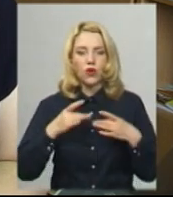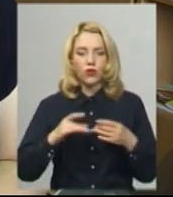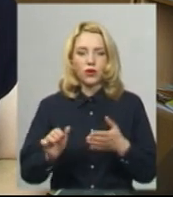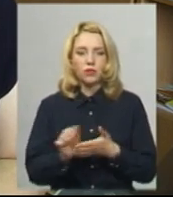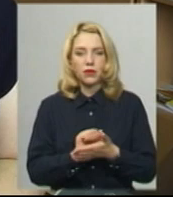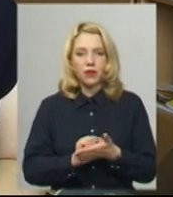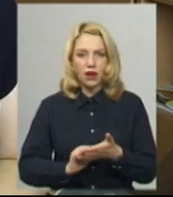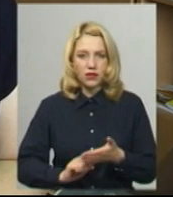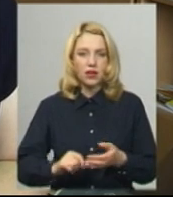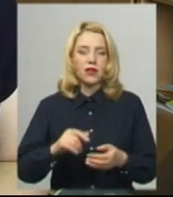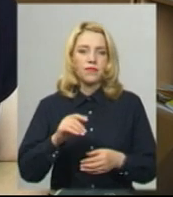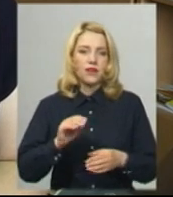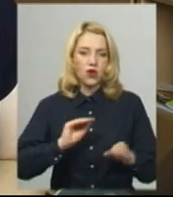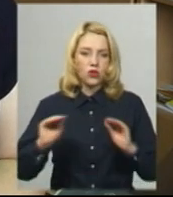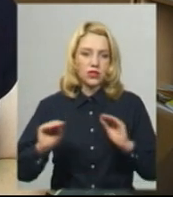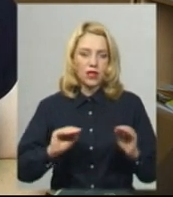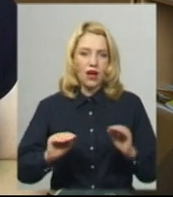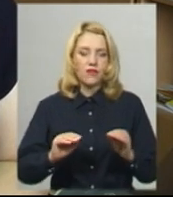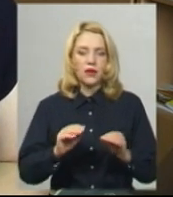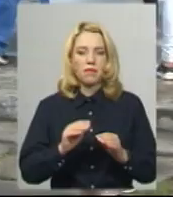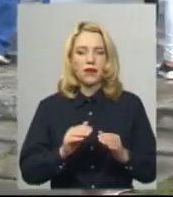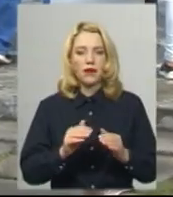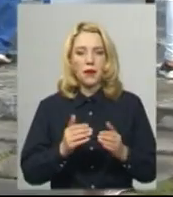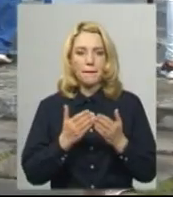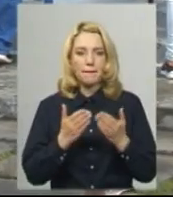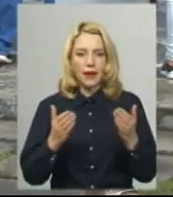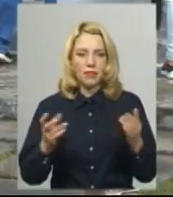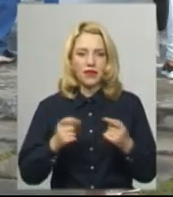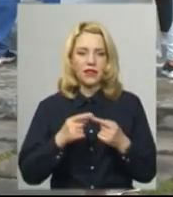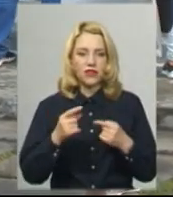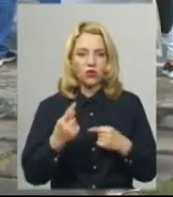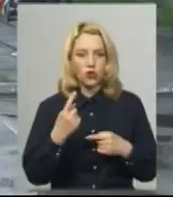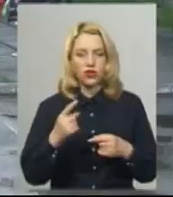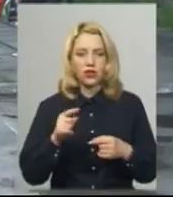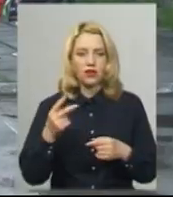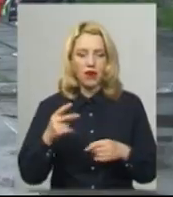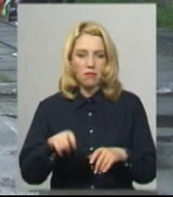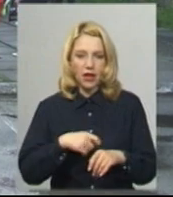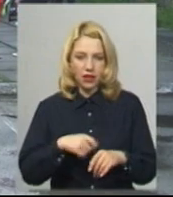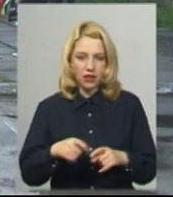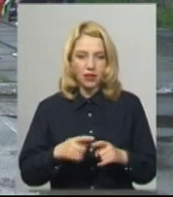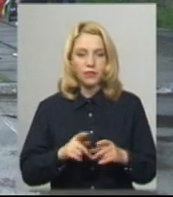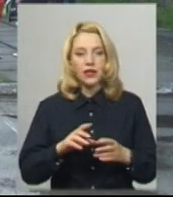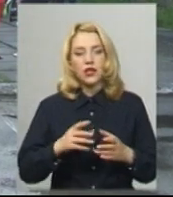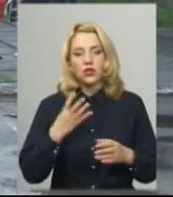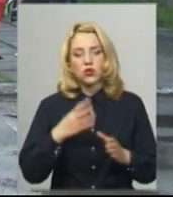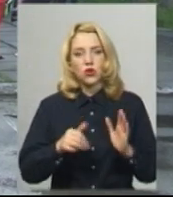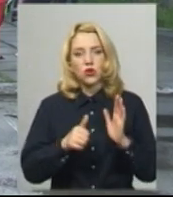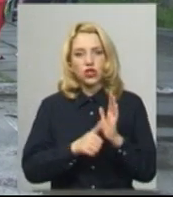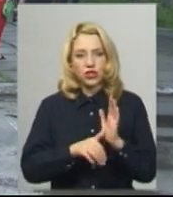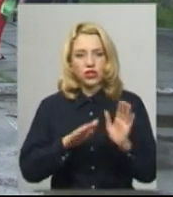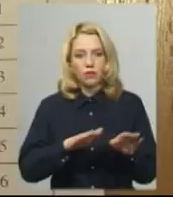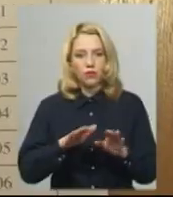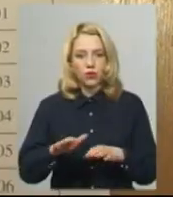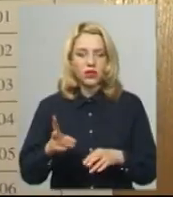розставлені меблі на відстані 1,2 метри. Всього на Хмельниччині 46 пунктів, де складатимуть ЗНО за умов дотримання